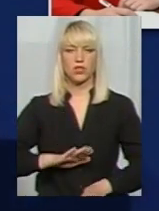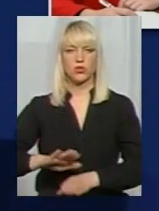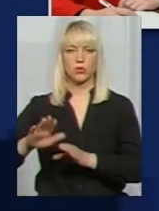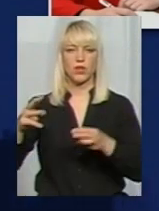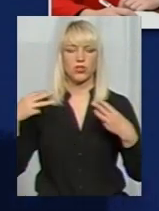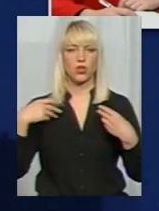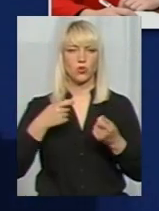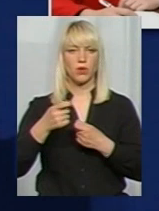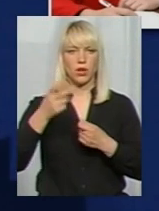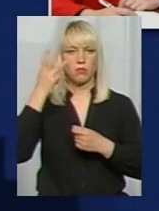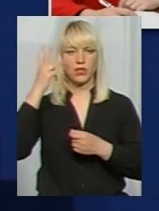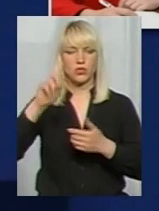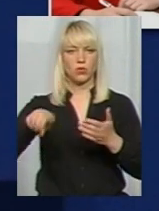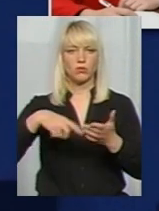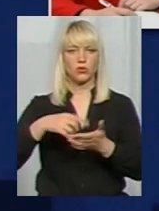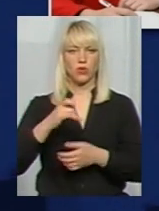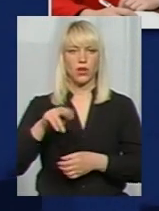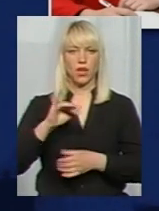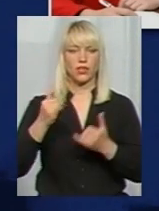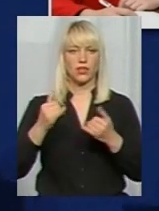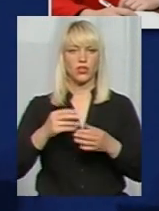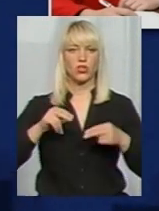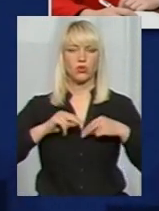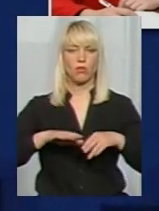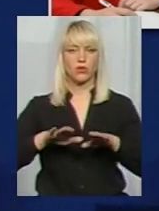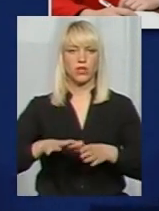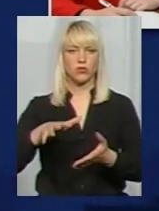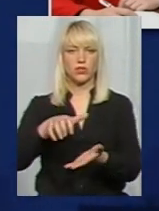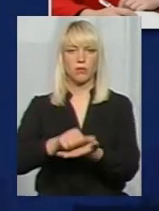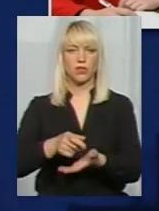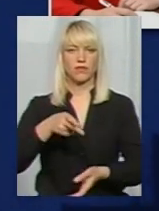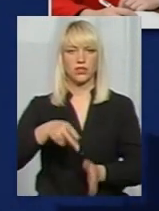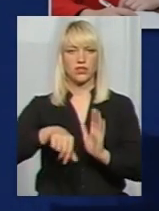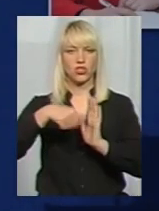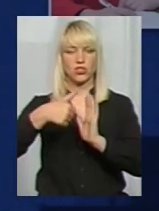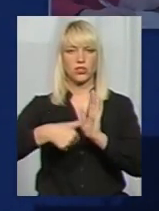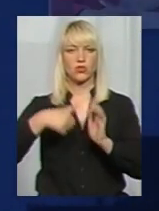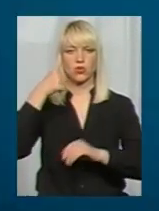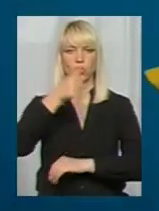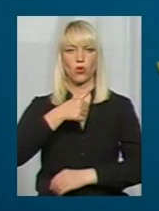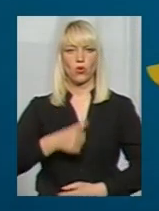освіти Хмельницької міської ради. Нинішню посаду займає з 2016 року.